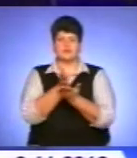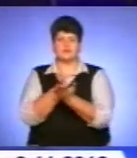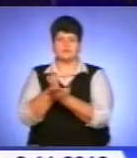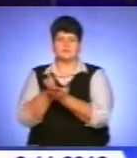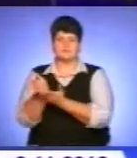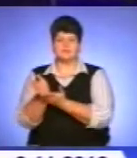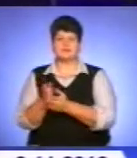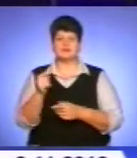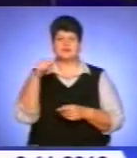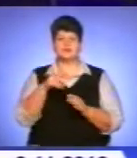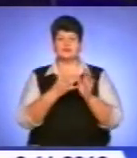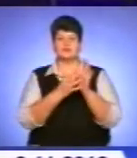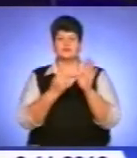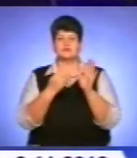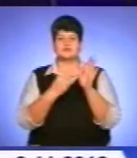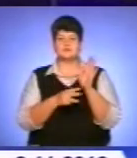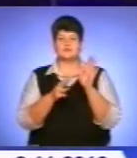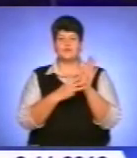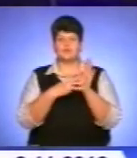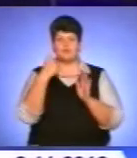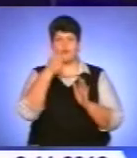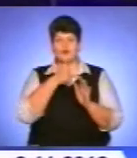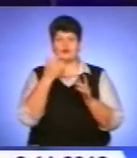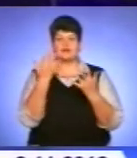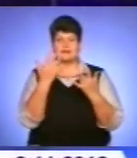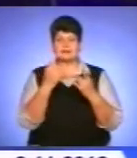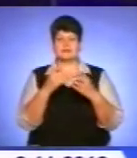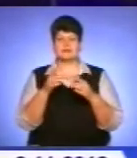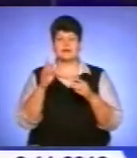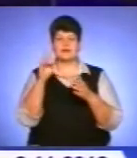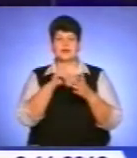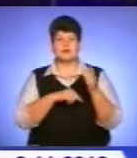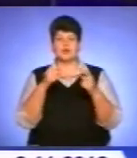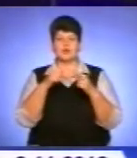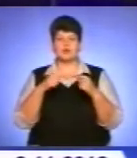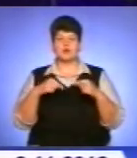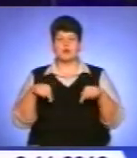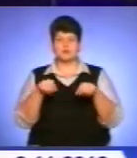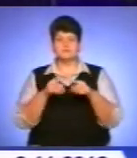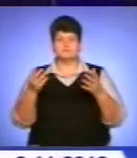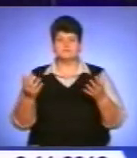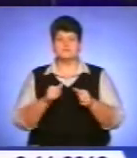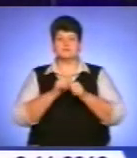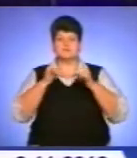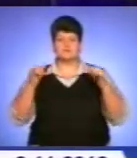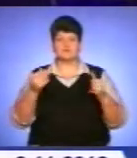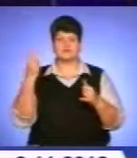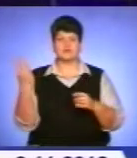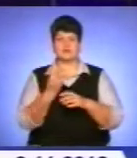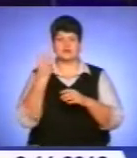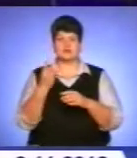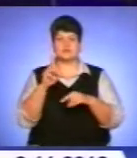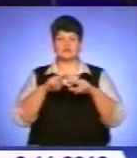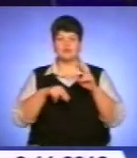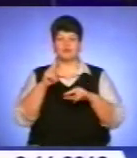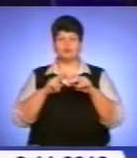Від 1988 року кількість релігійних громад віруючих зросла втричі. За останні 20 на Тернопільщині збудовано та